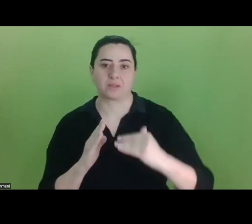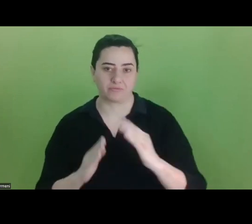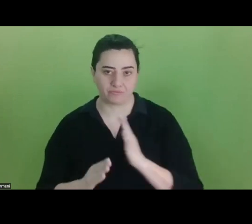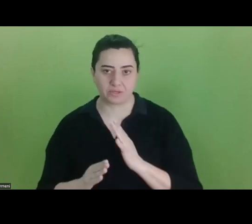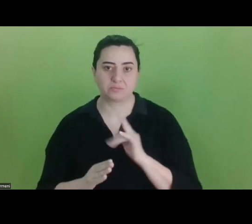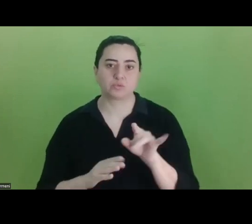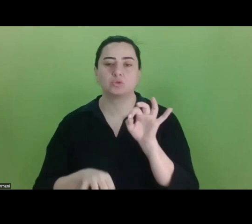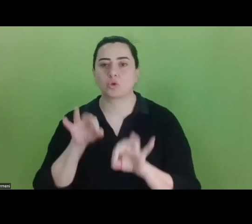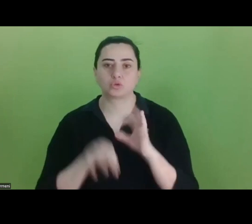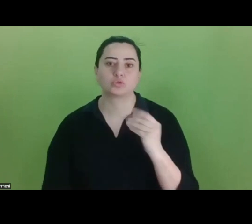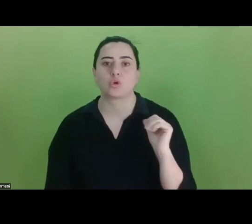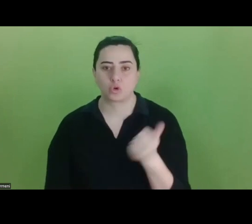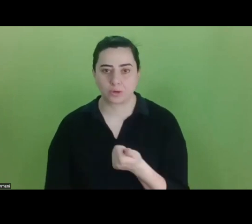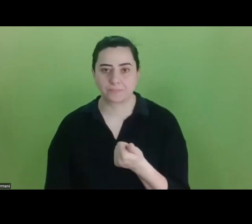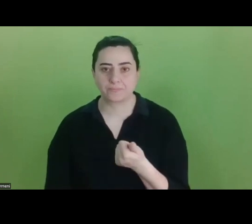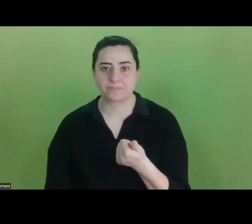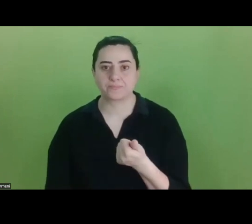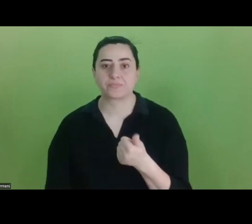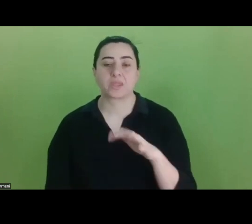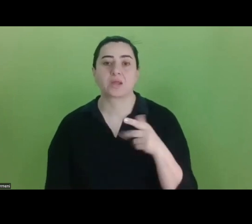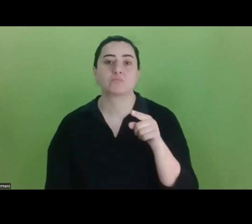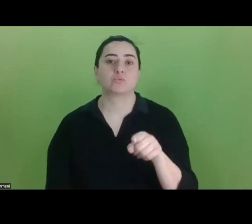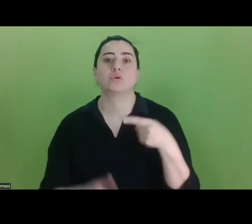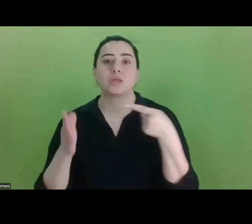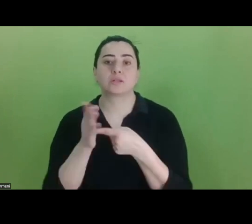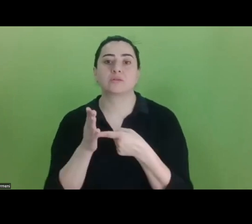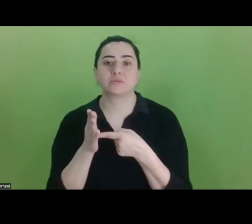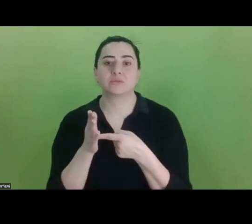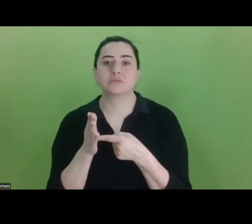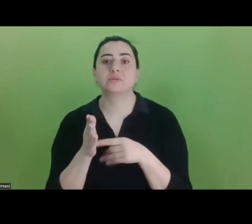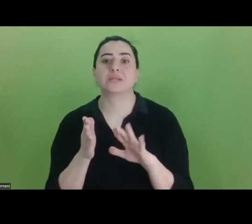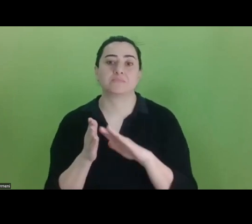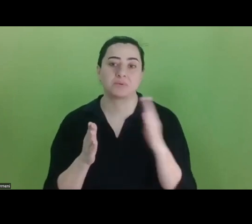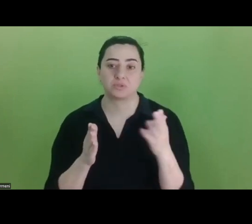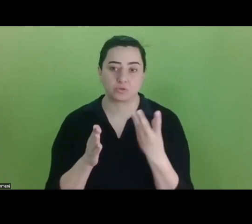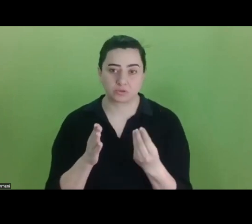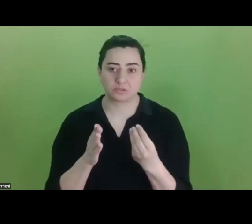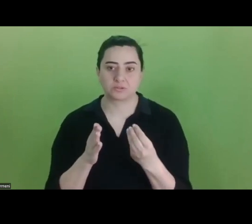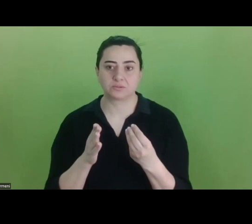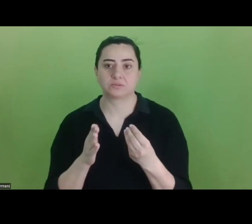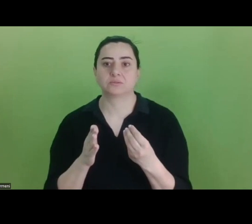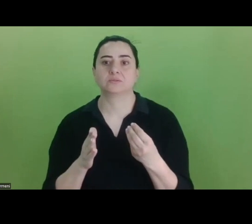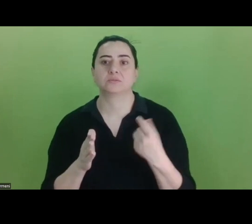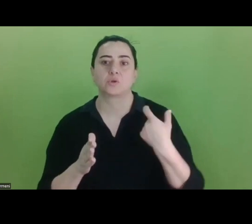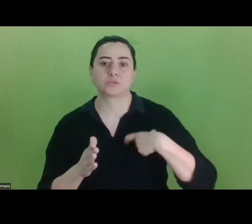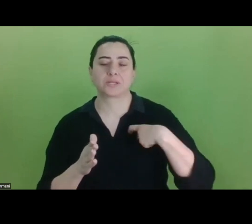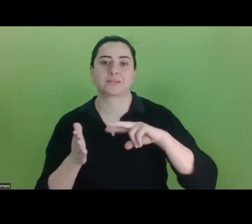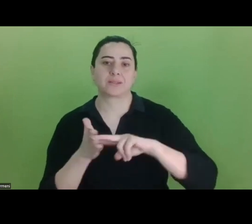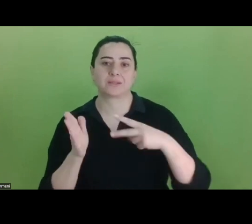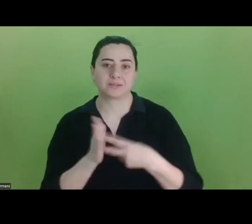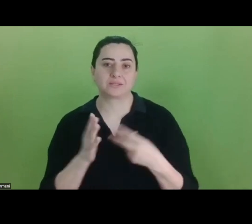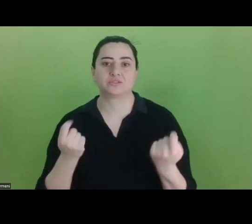kontrolü çok önemli sizin açınızdan da. Çünkü eğer ki bu amaçlardan birinde değilse maalesef gayret özel desteği kapsamında teknik olarak